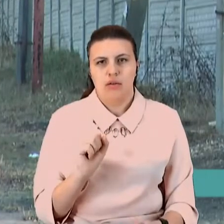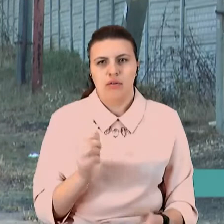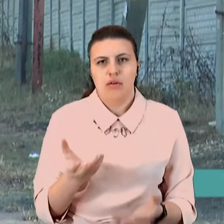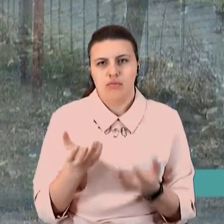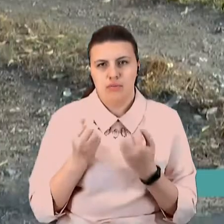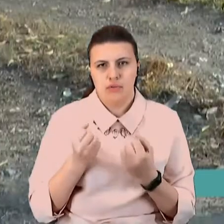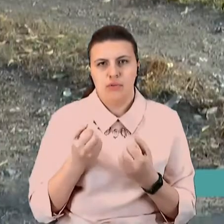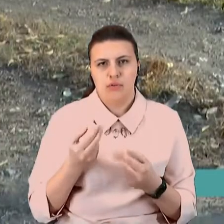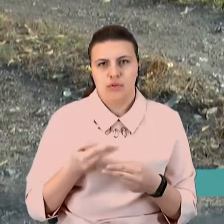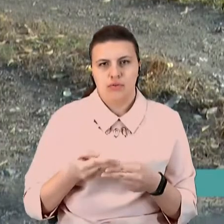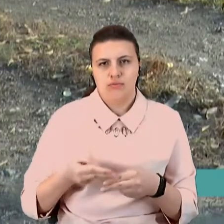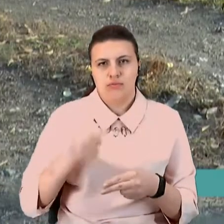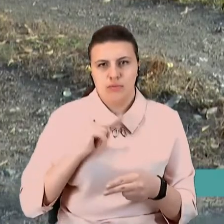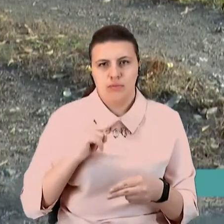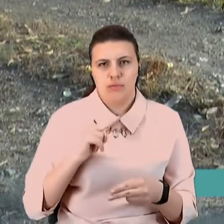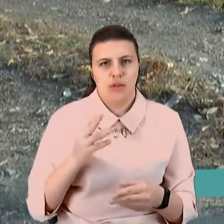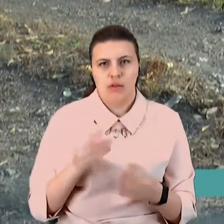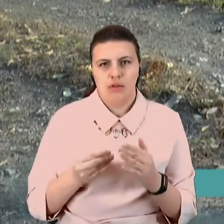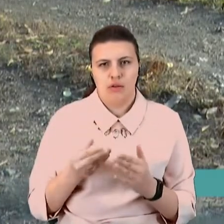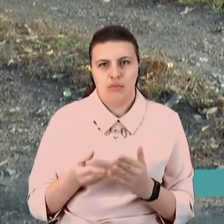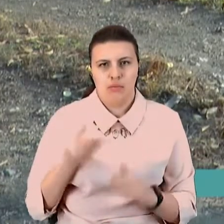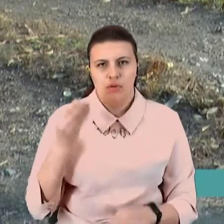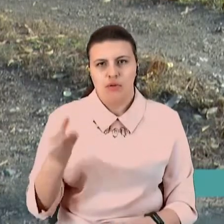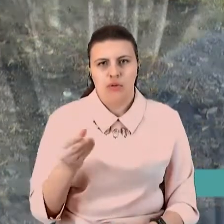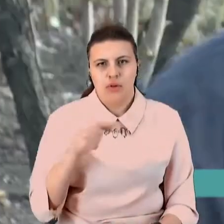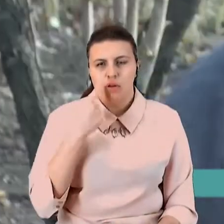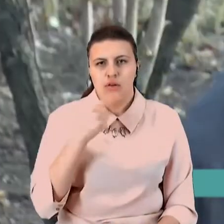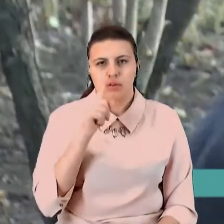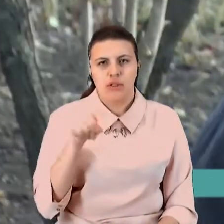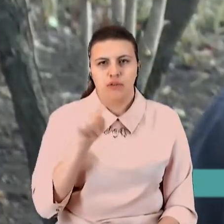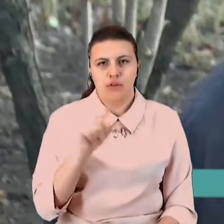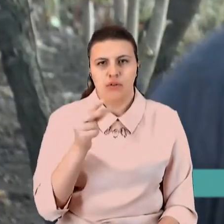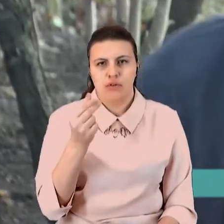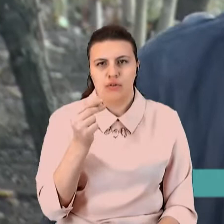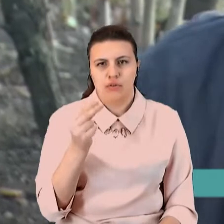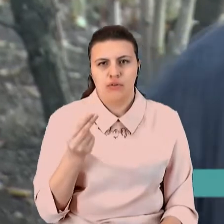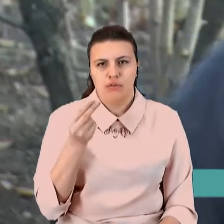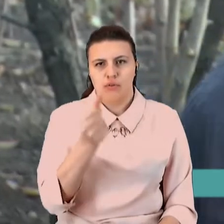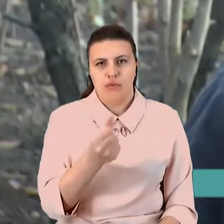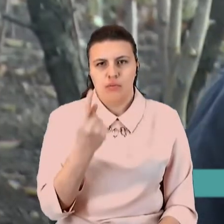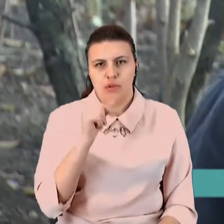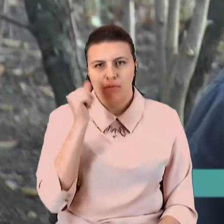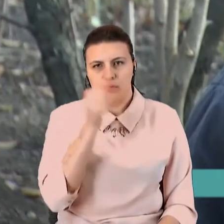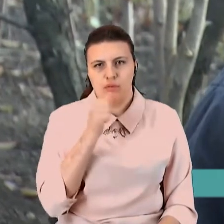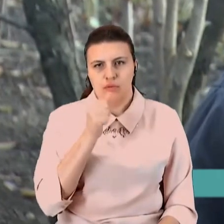подавали. Ольга каже, не вірить, що гроші виплатять. Перший рік вибили, а